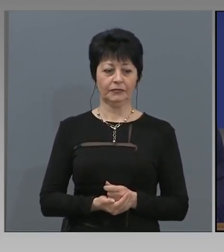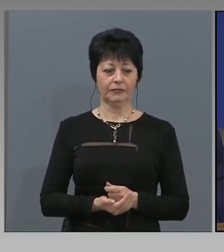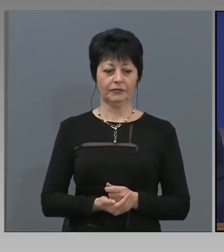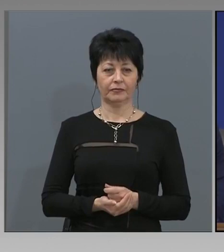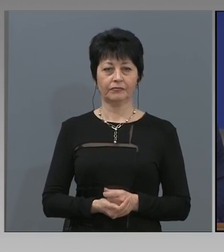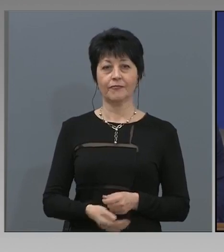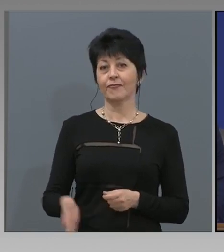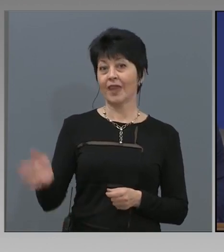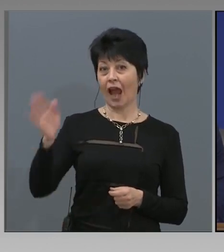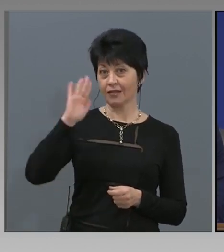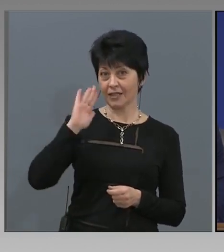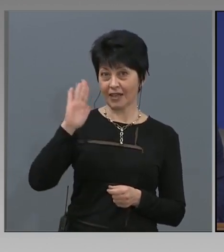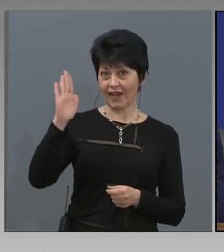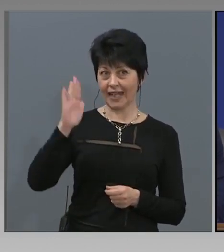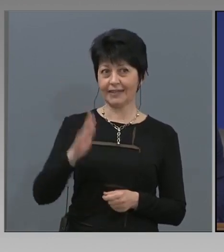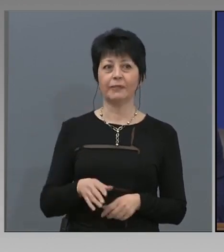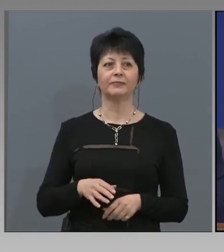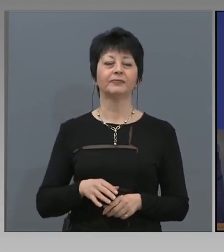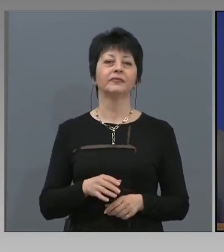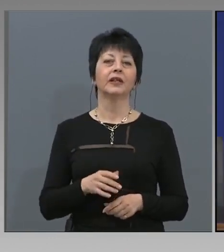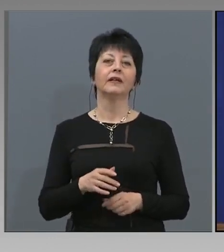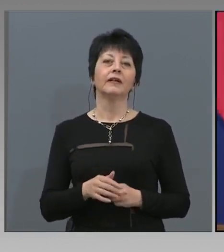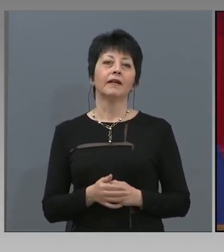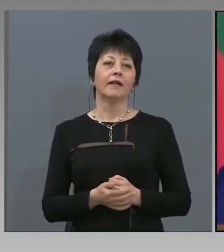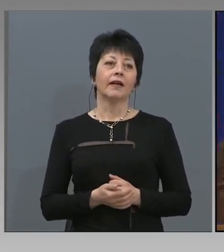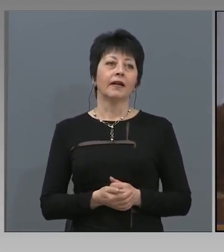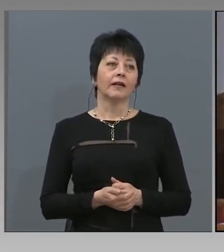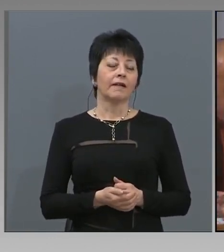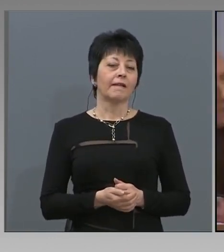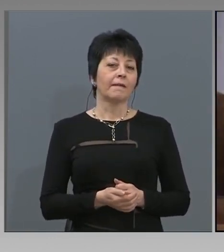Здравейте, Ивайло Филипов, информационно обслужване.